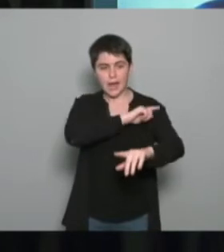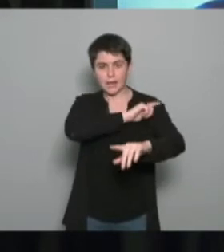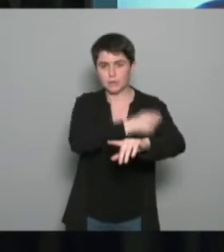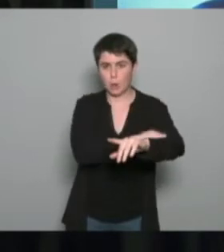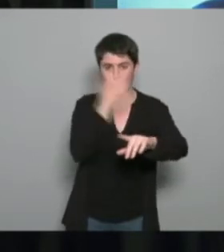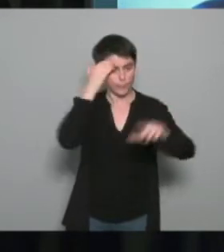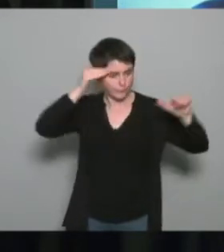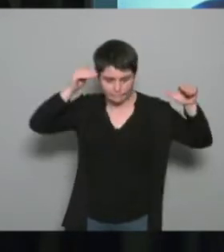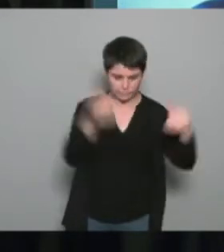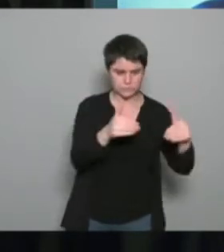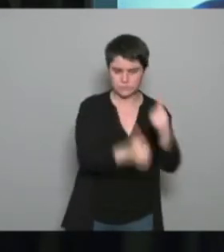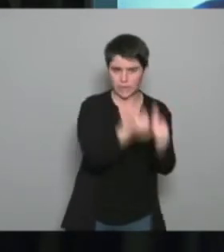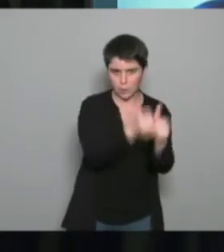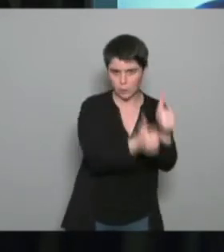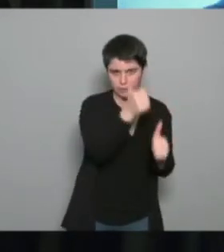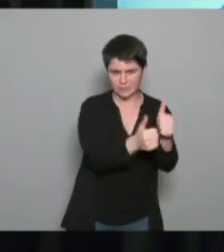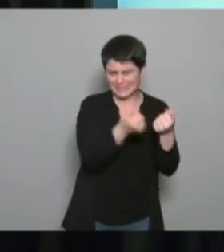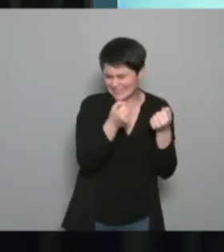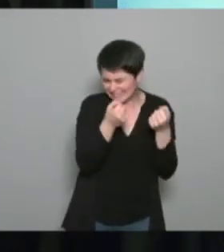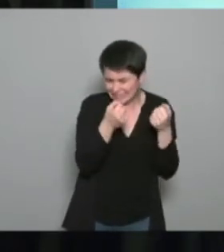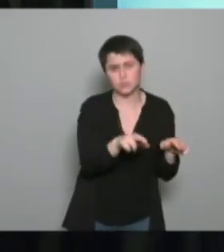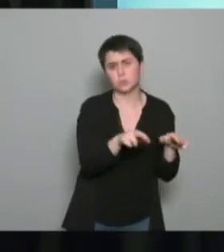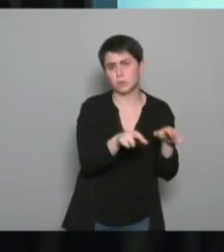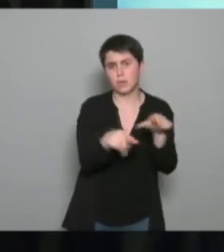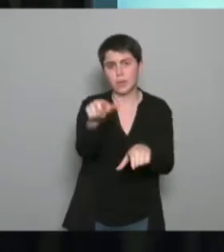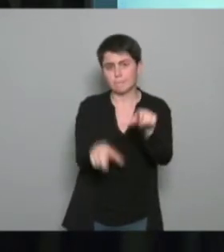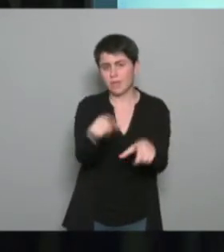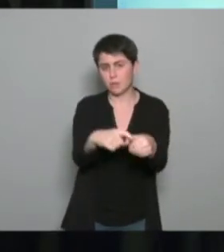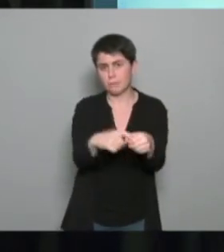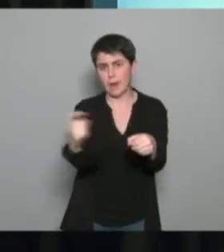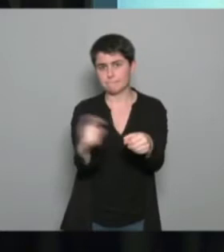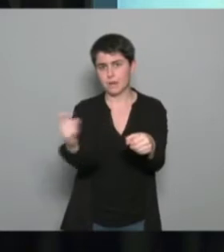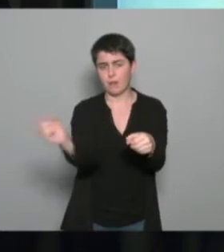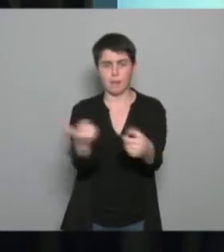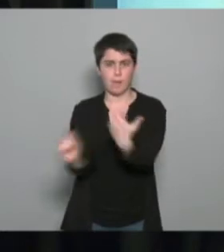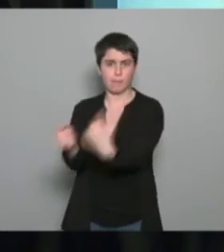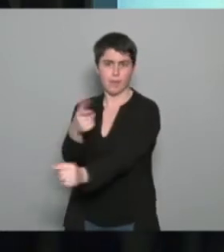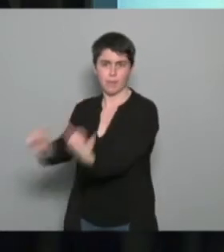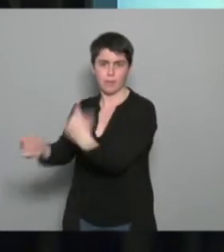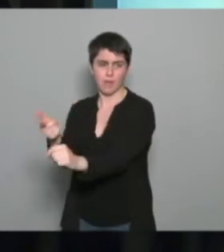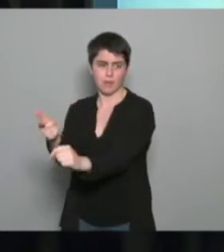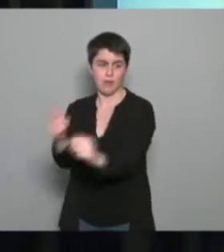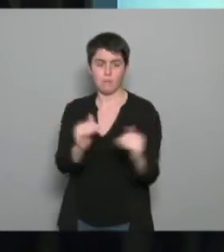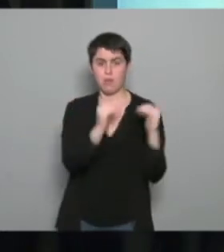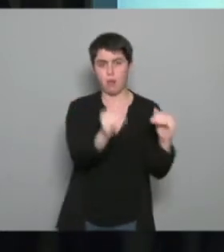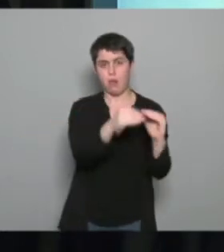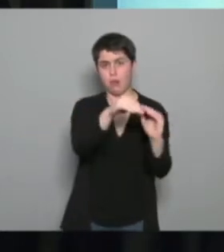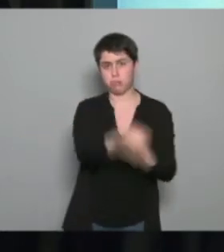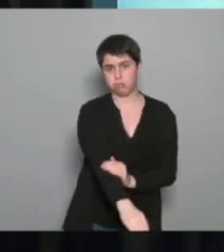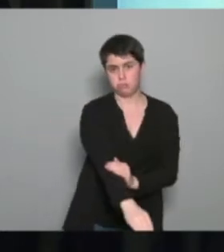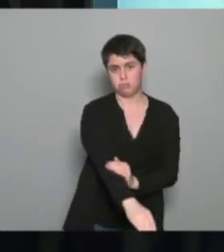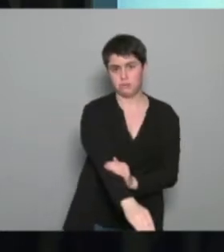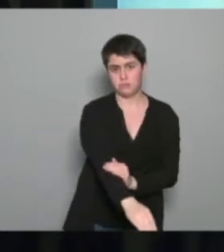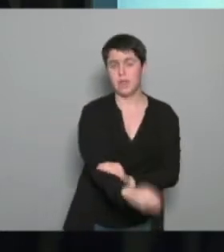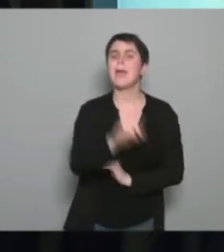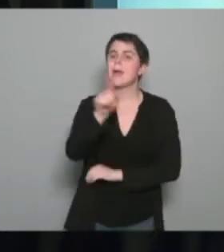sport compétitif elle va perdre des licenciés très clairement elle va stagner et elle va régresser à un moment donné il faut bien sûr conserver ce